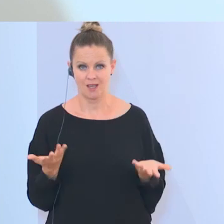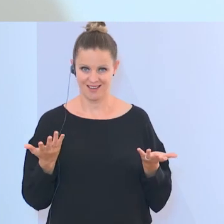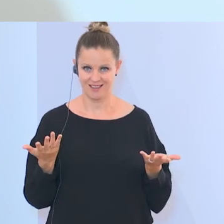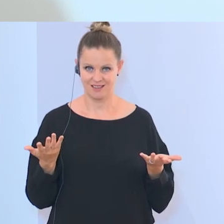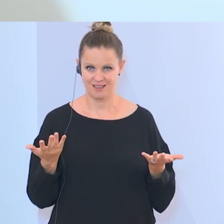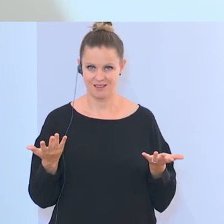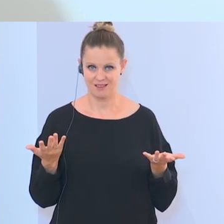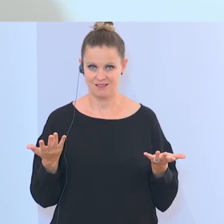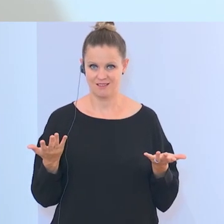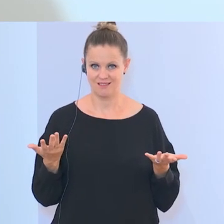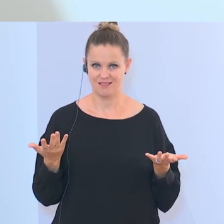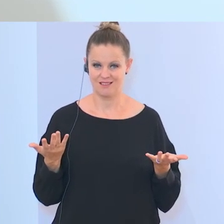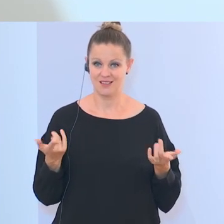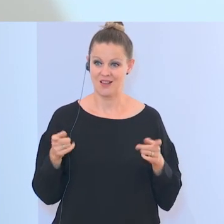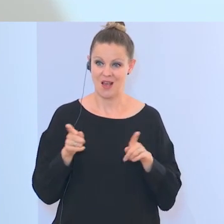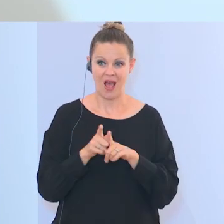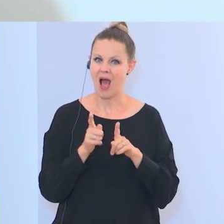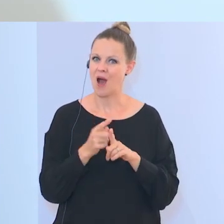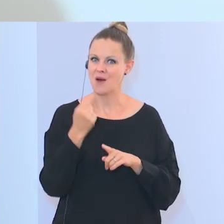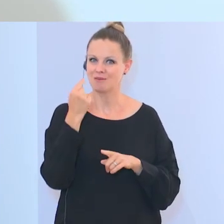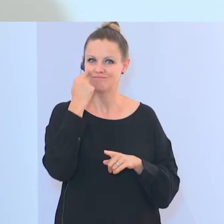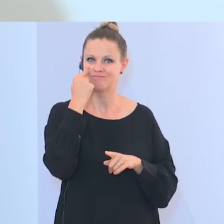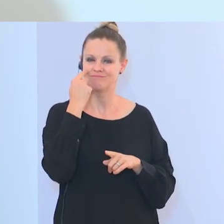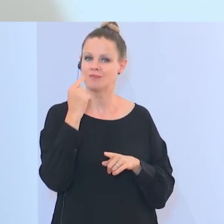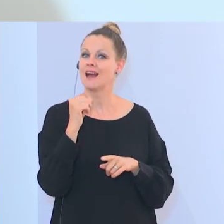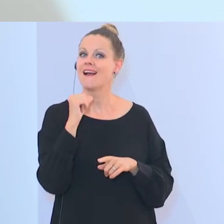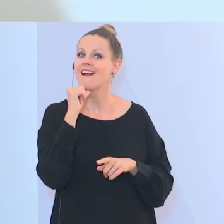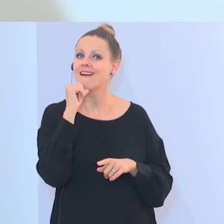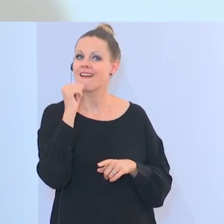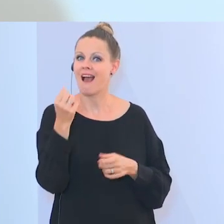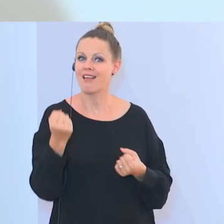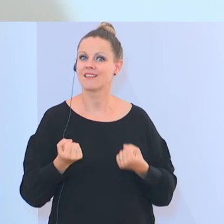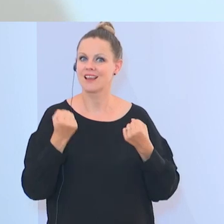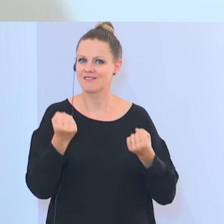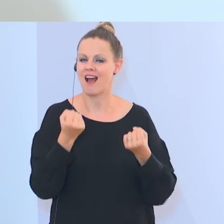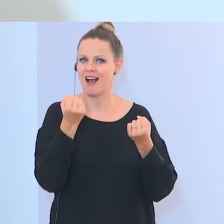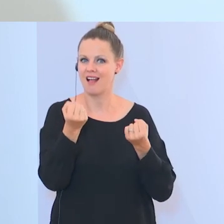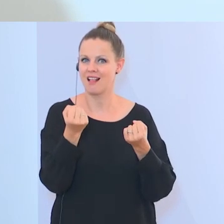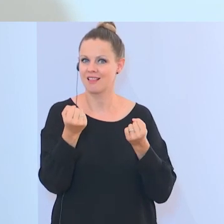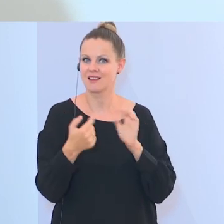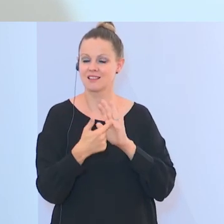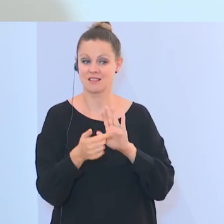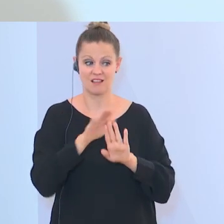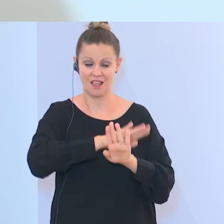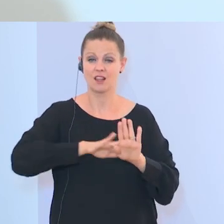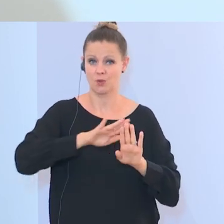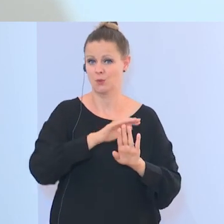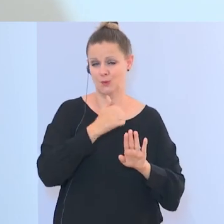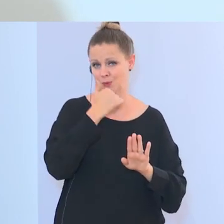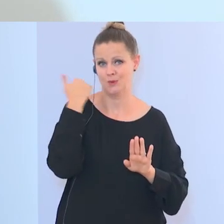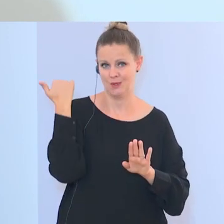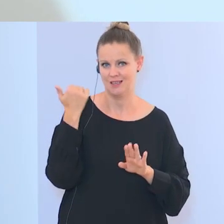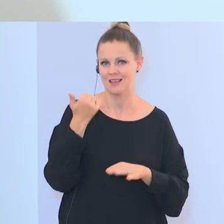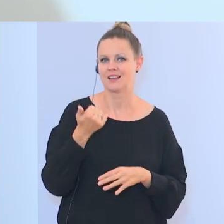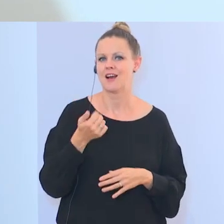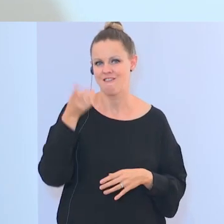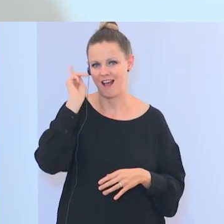gewalttätigen Manifestationen. Präsident Macron hat im Februar davon gesprochen, von